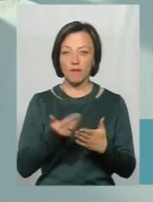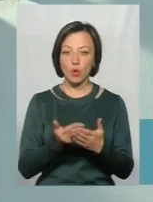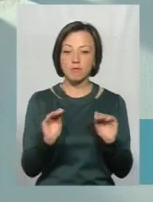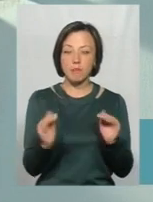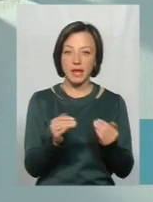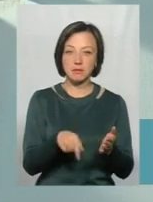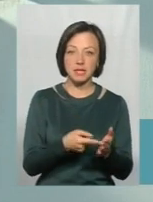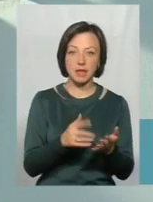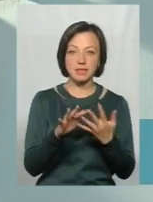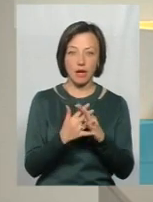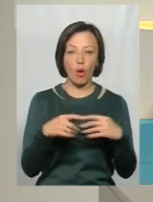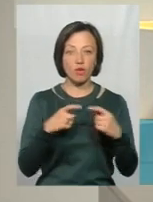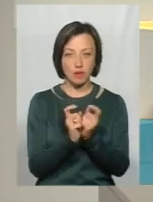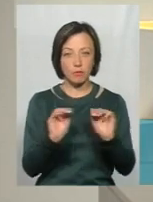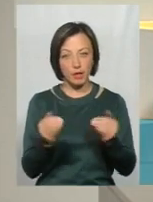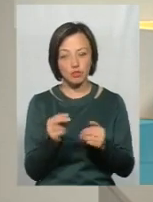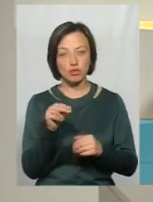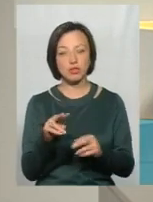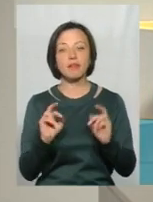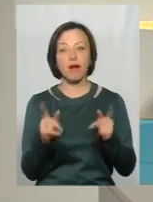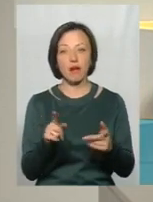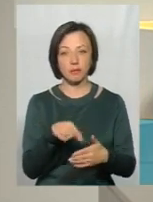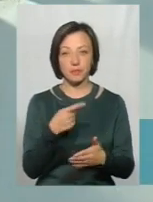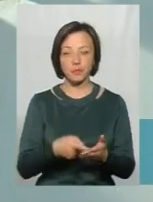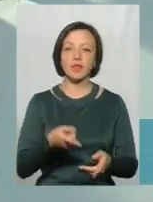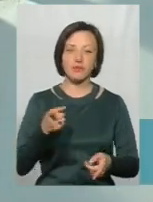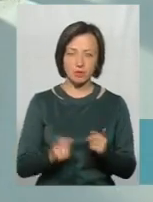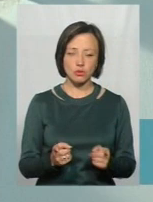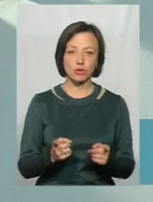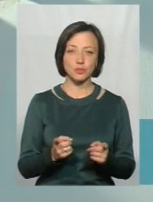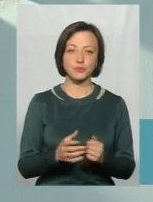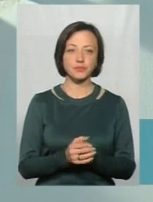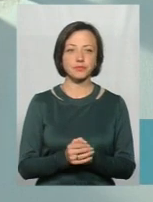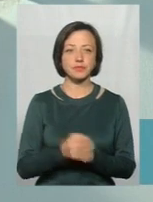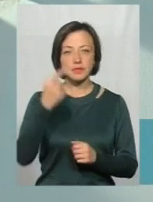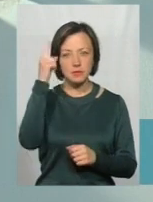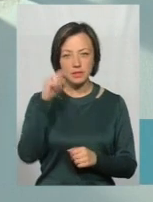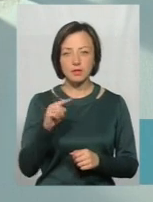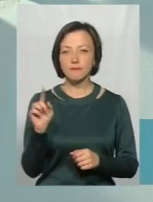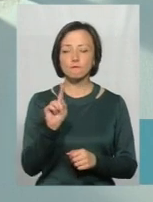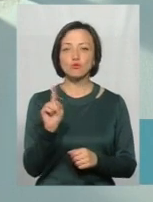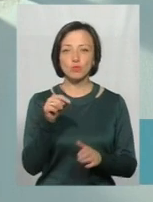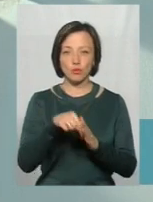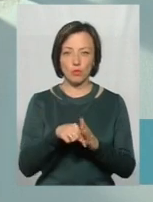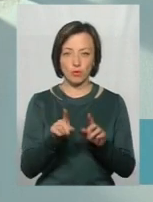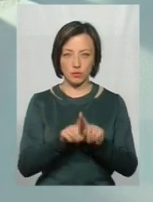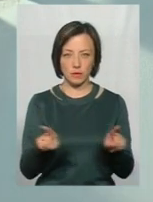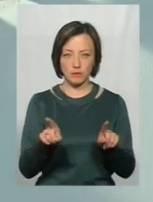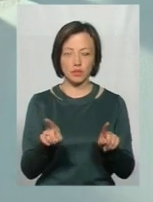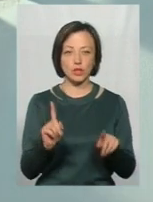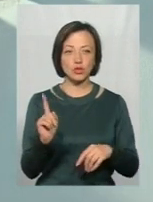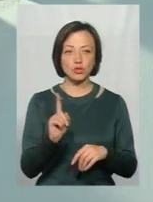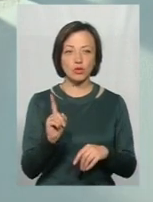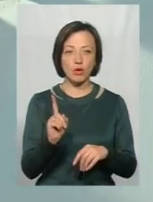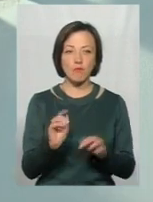менших містах і селах конфліктів менше чи як? Звичайно. Знаєте, в чому тут, мабуть, особливість? Тому,